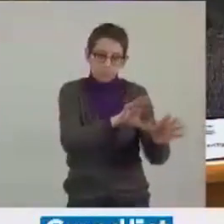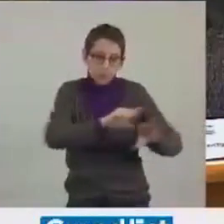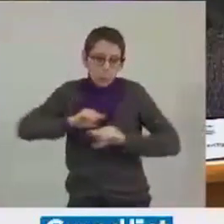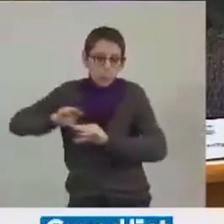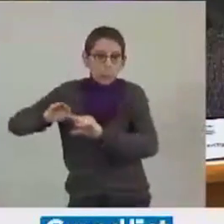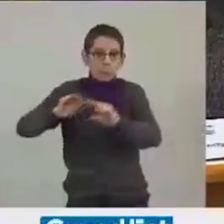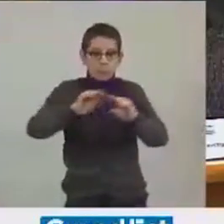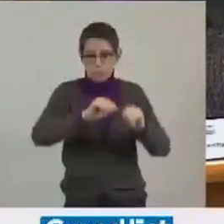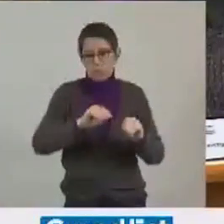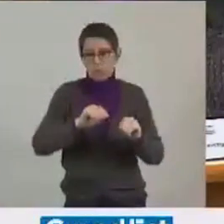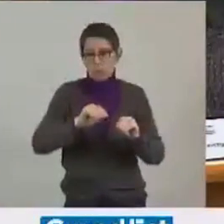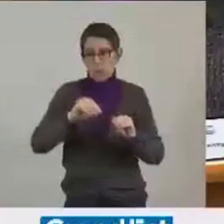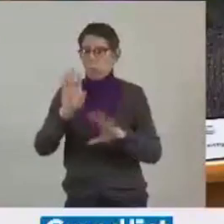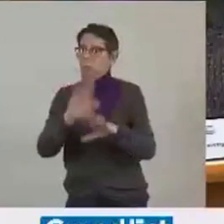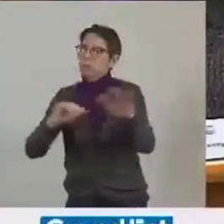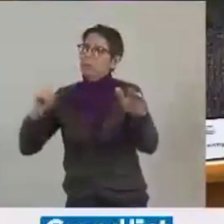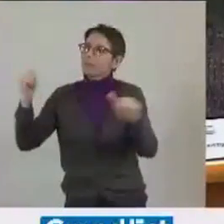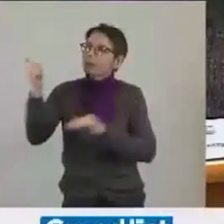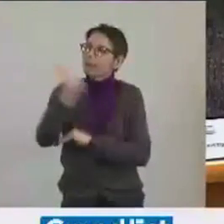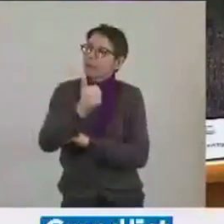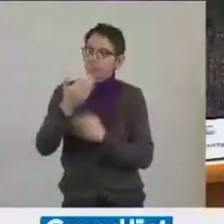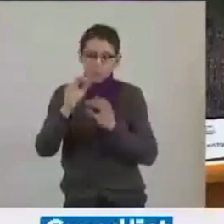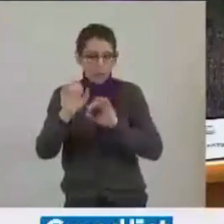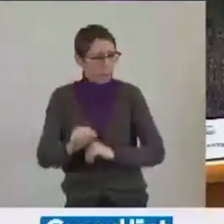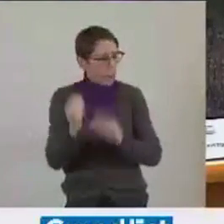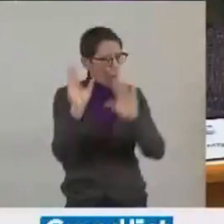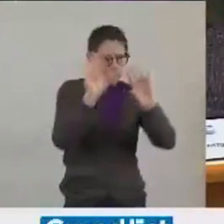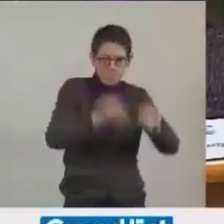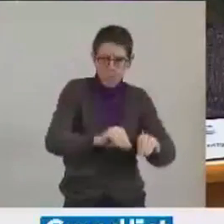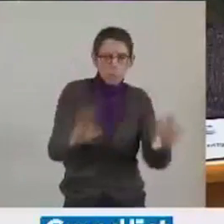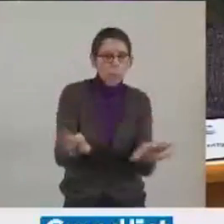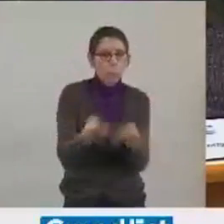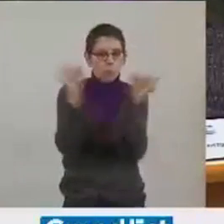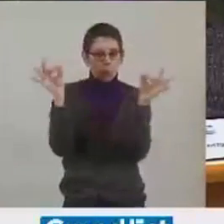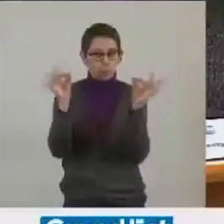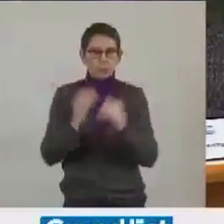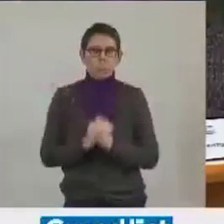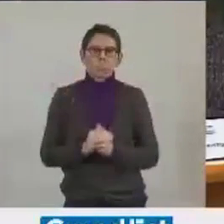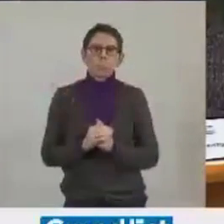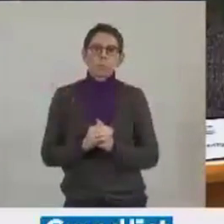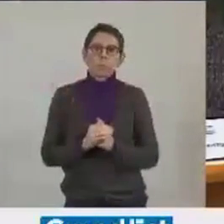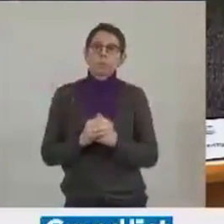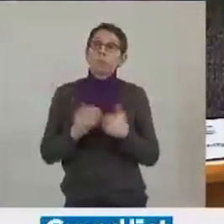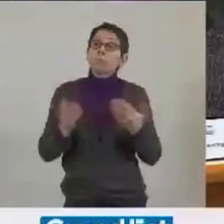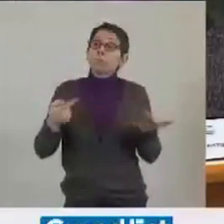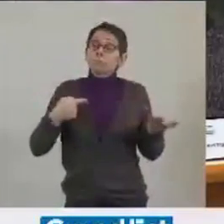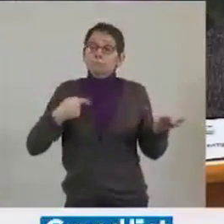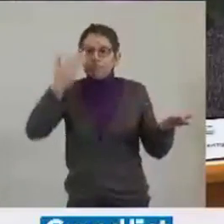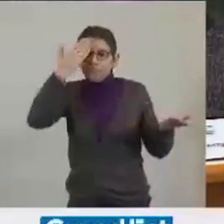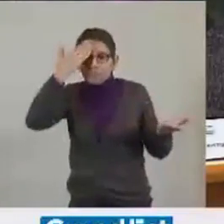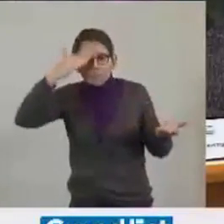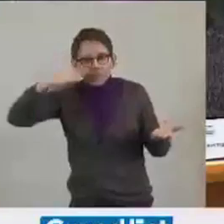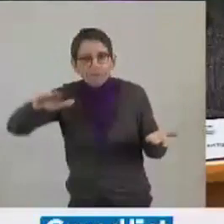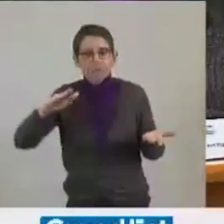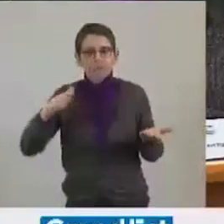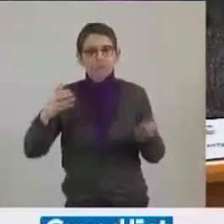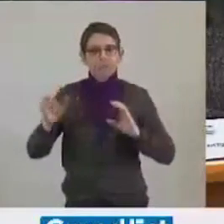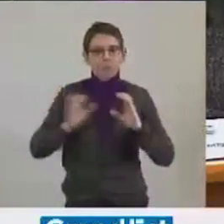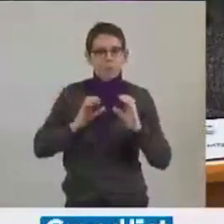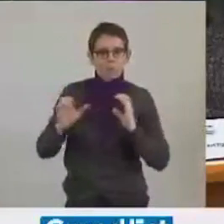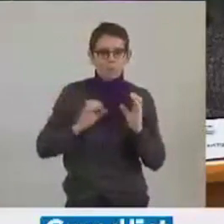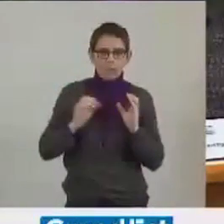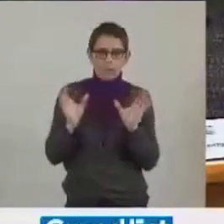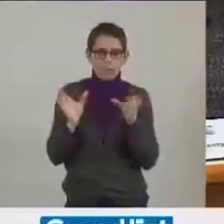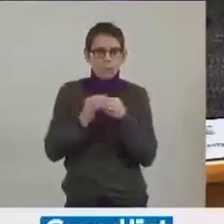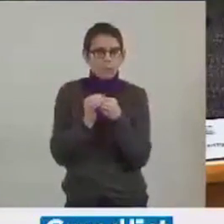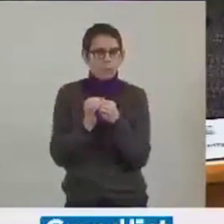chacun d'entre nous peut prendre sa place. Et je sais que l'ensemble de mes collègues du groupe majoritaire partagent cette